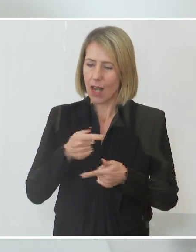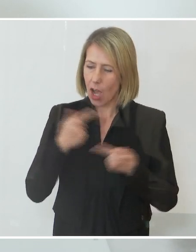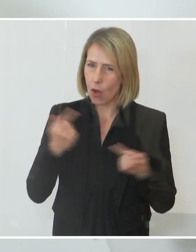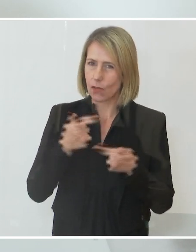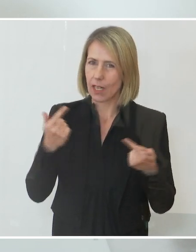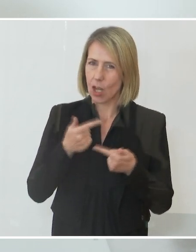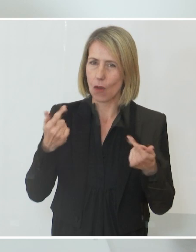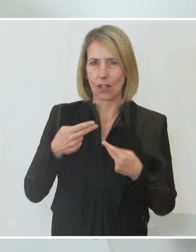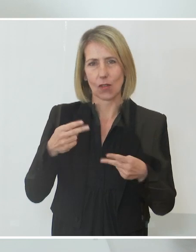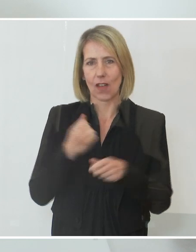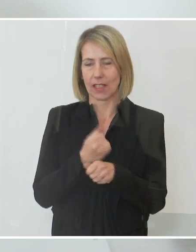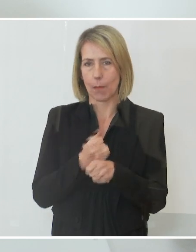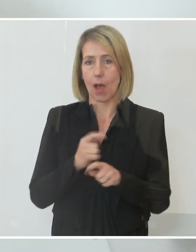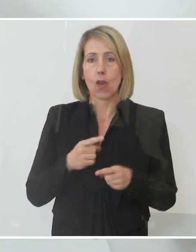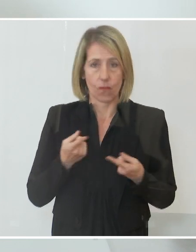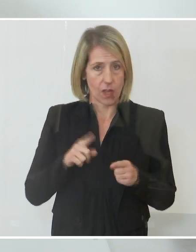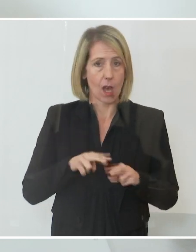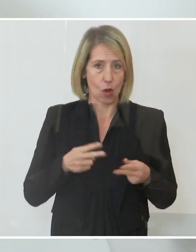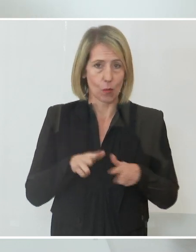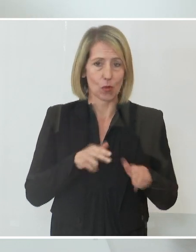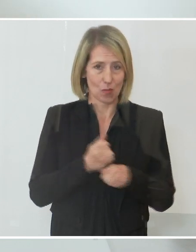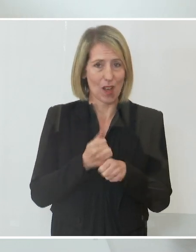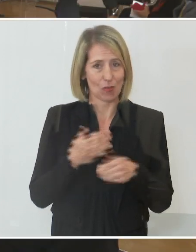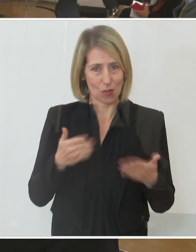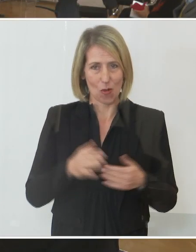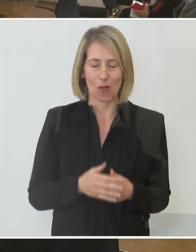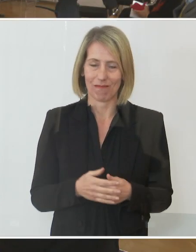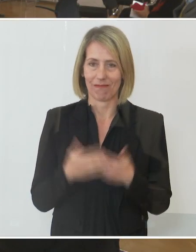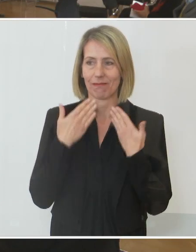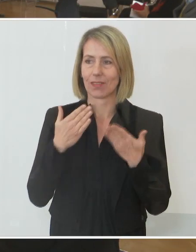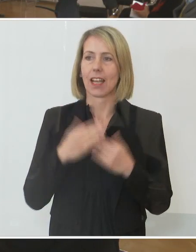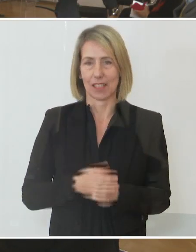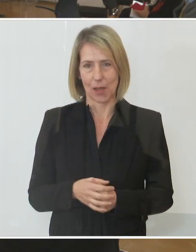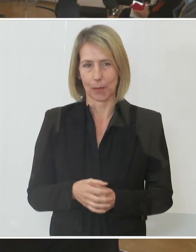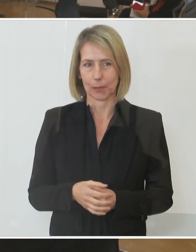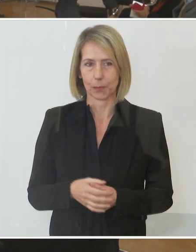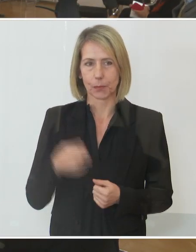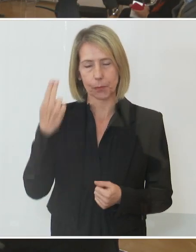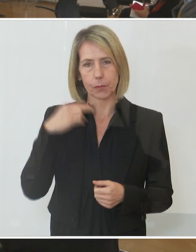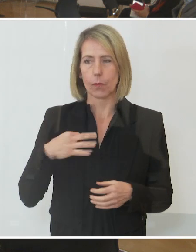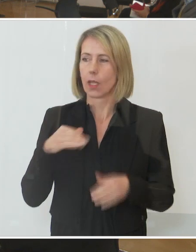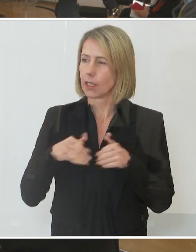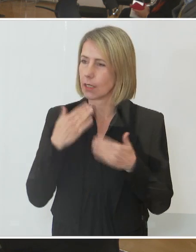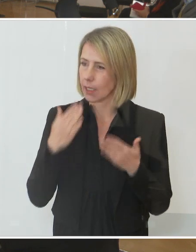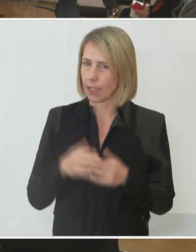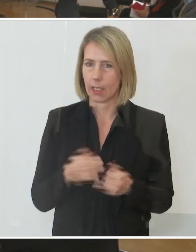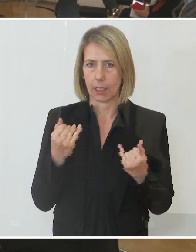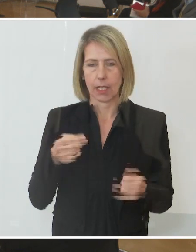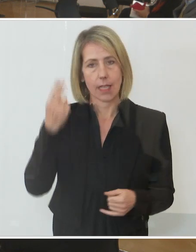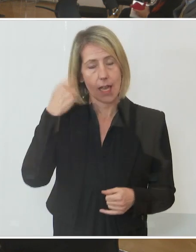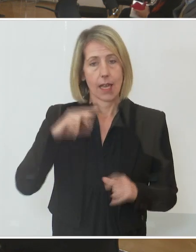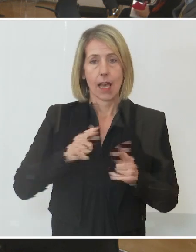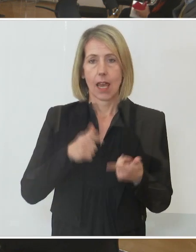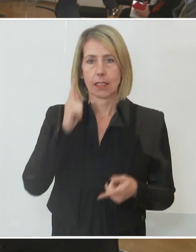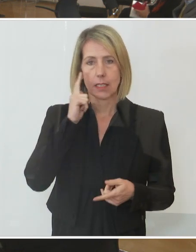wir in der Bundesregierung auch tun. Danke. Vielen Dank, Gesundheitsminister. Am Wort ist der Landeshauptmann von